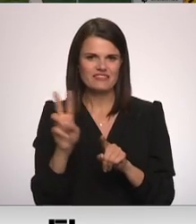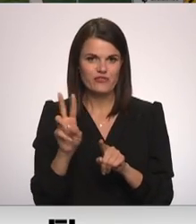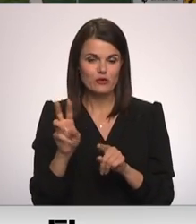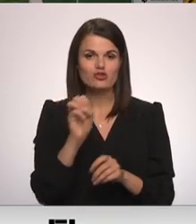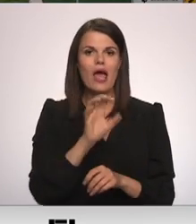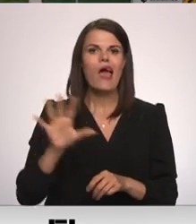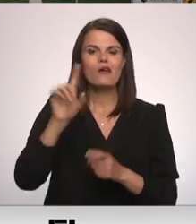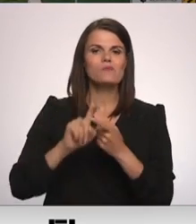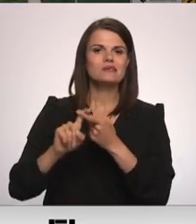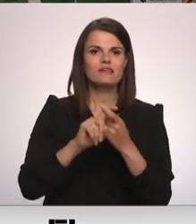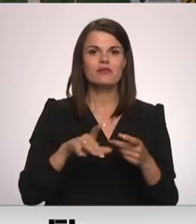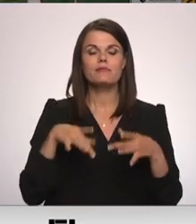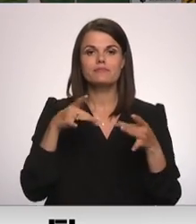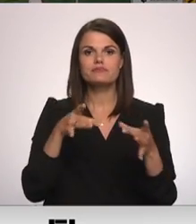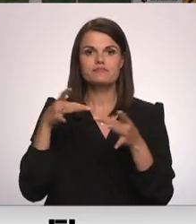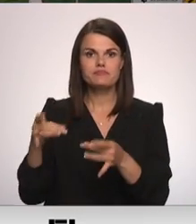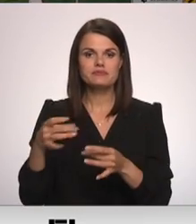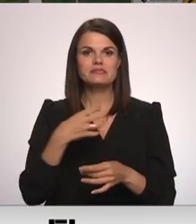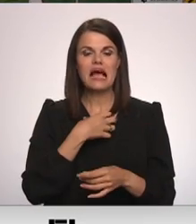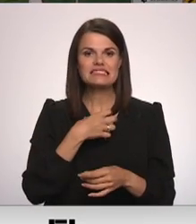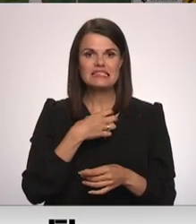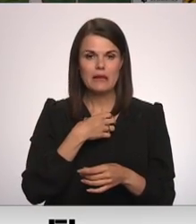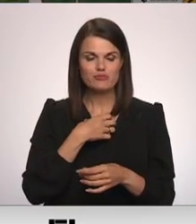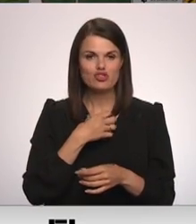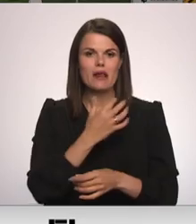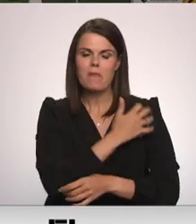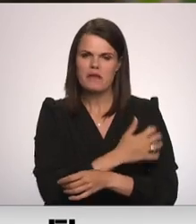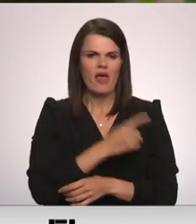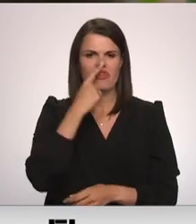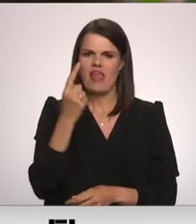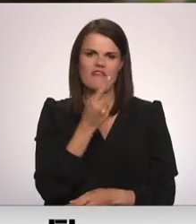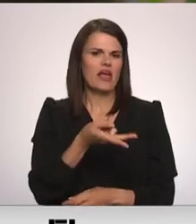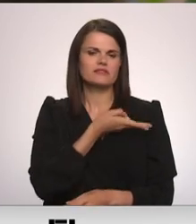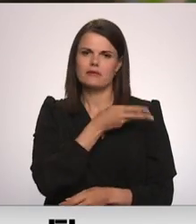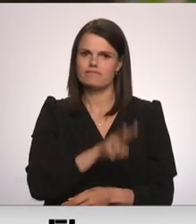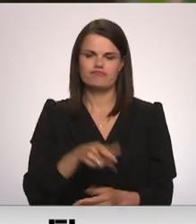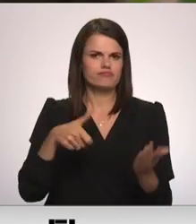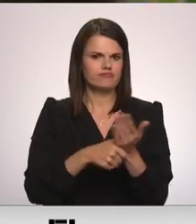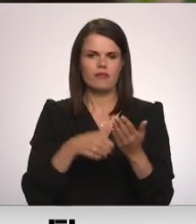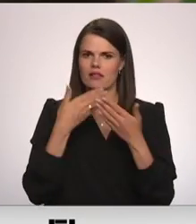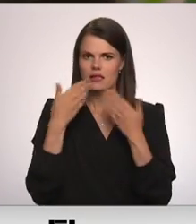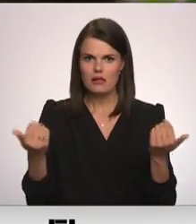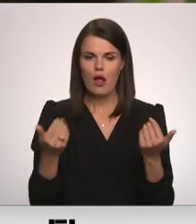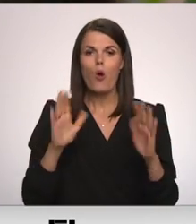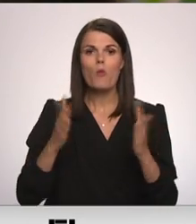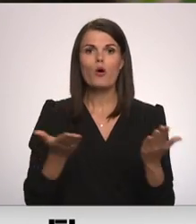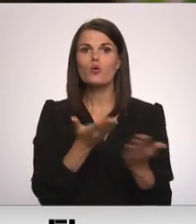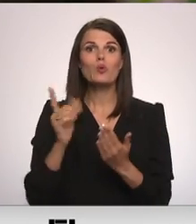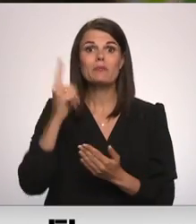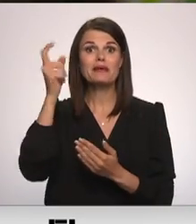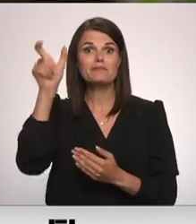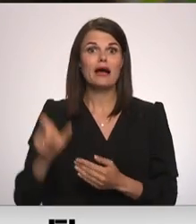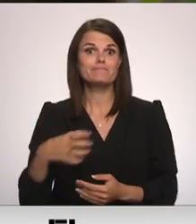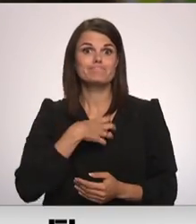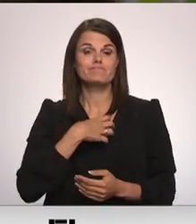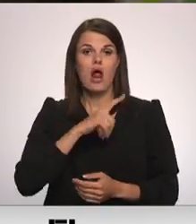Savienībā pēc saslimšanas ar pērtiķu bakām nav reģistrētas neviens nāvis gadījums, bet kurā valsti inficējies un kurā novada atrodas pirmais pērtiķu baku